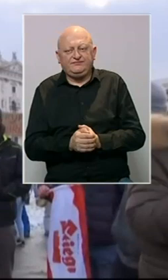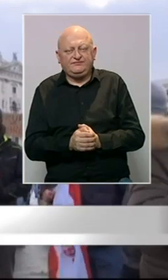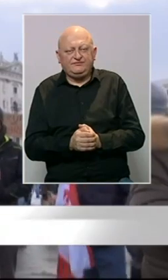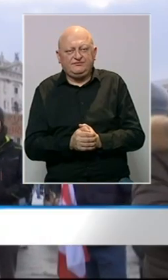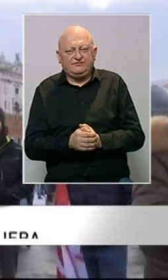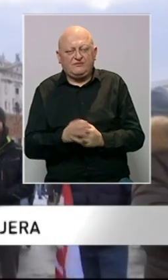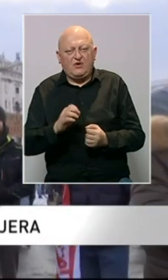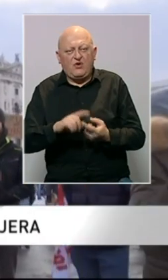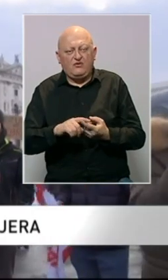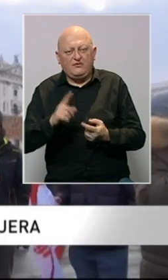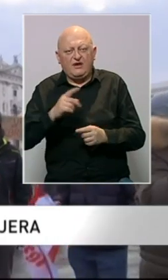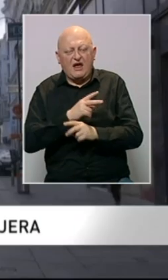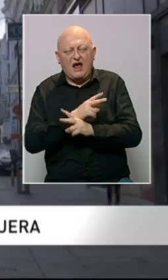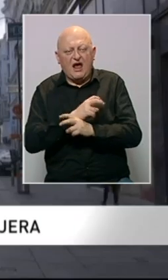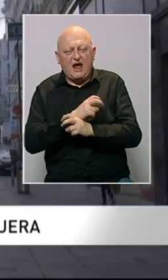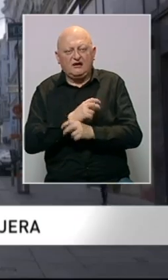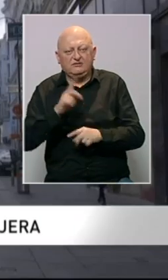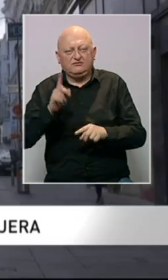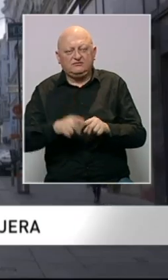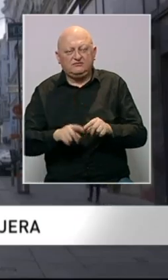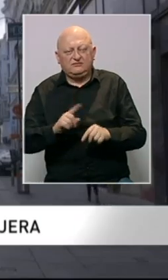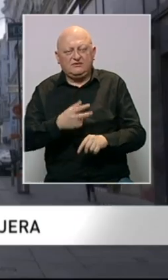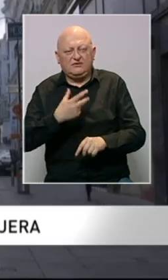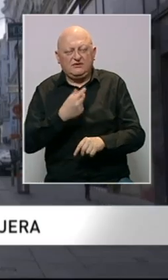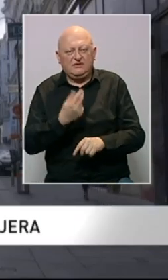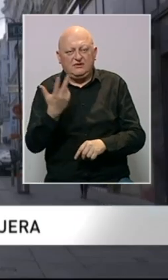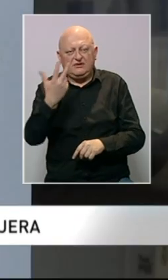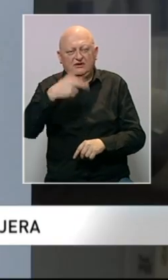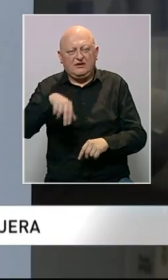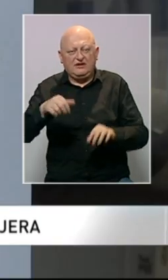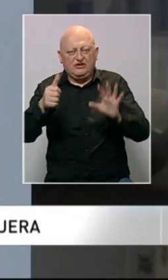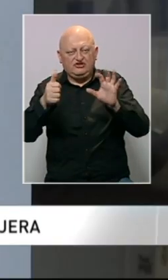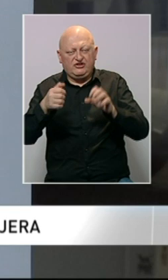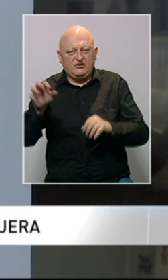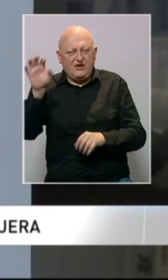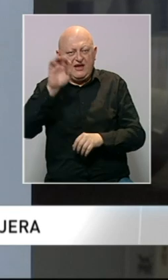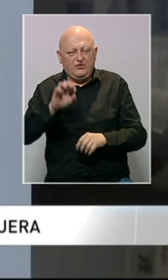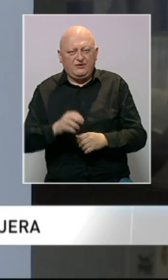Od februara u Austriji kazne za nevakcinisane i do 3600 eura.